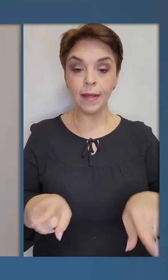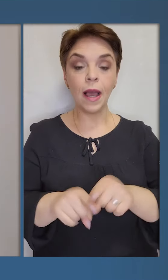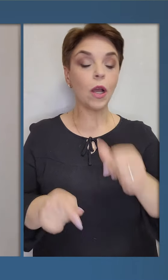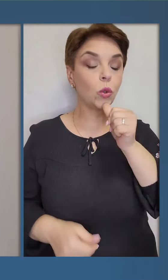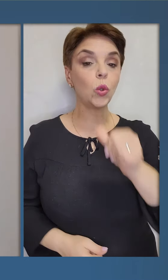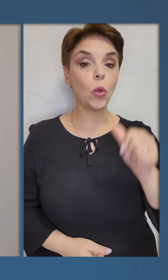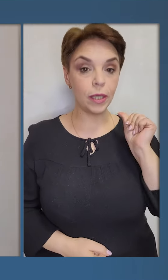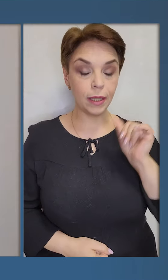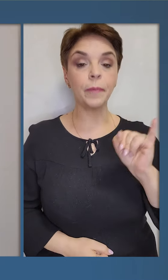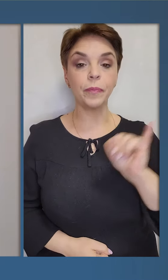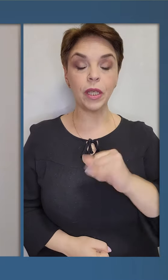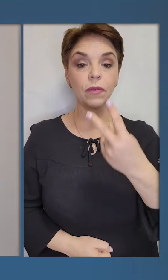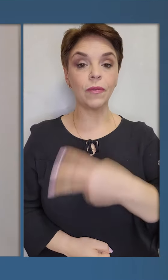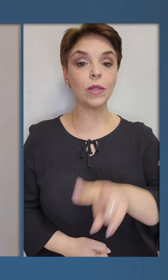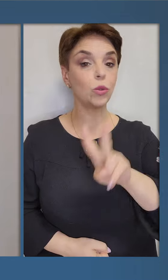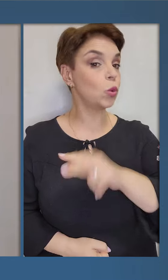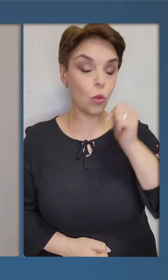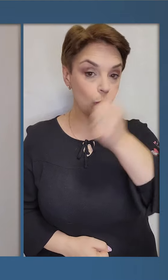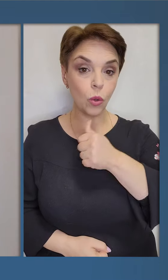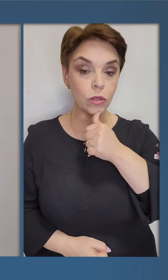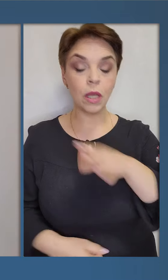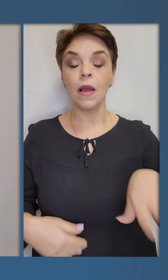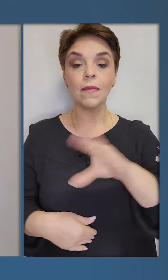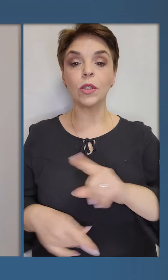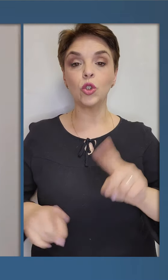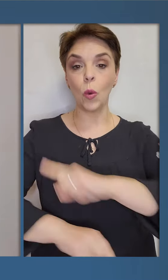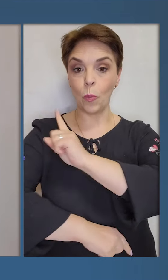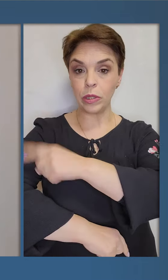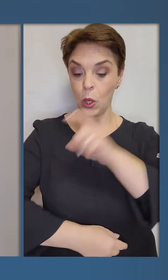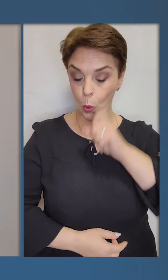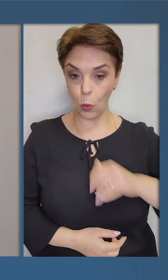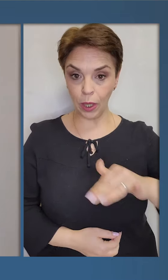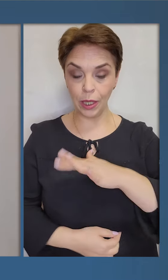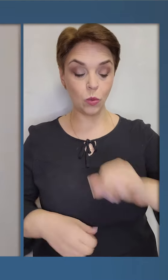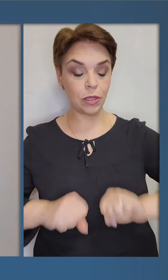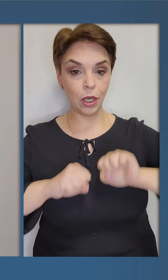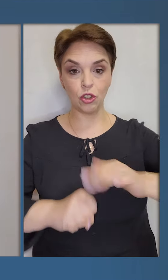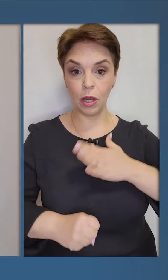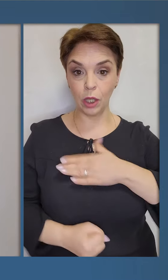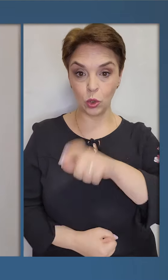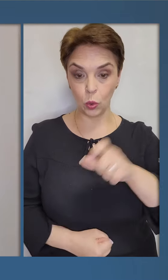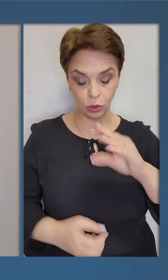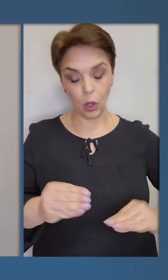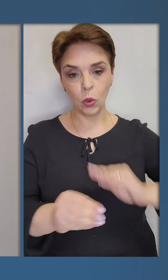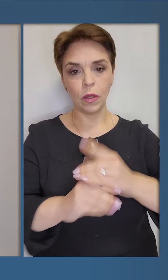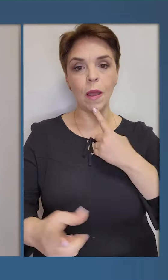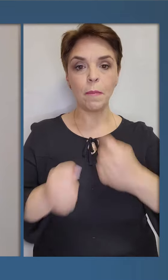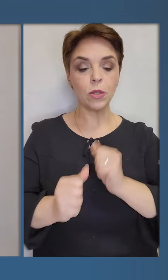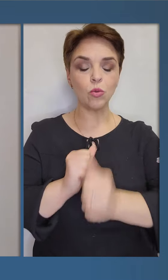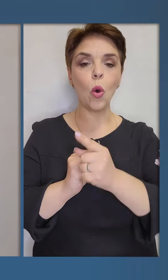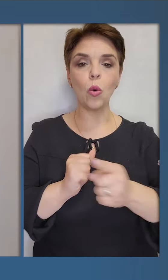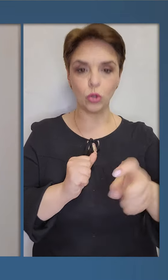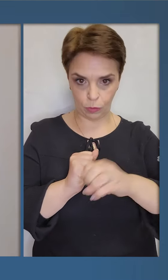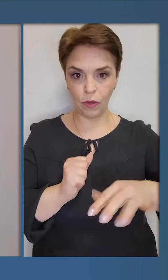програти, як і торік, і в 2022 році. Усе, що посилює Україну та захищає наших людей,